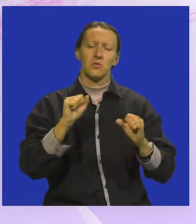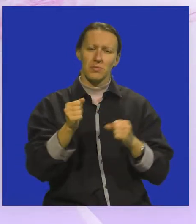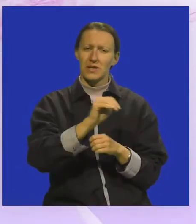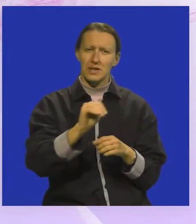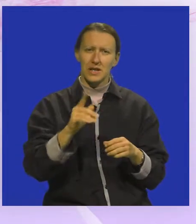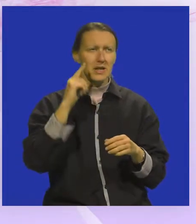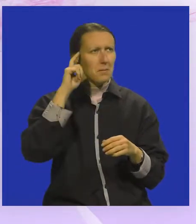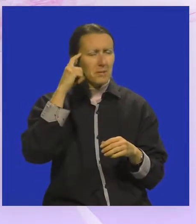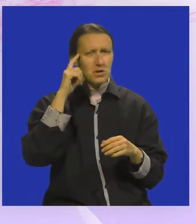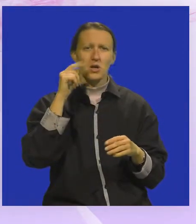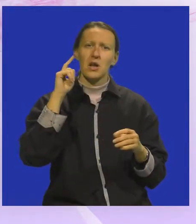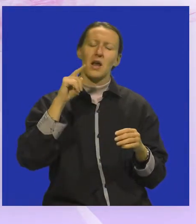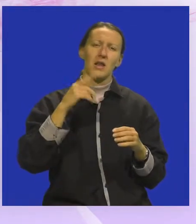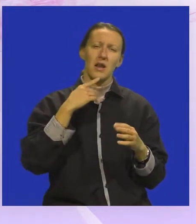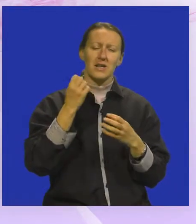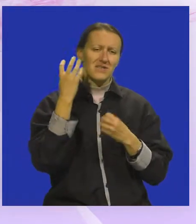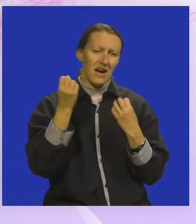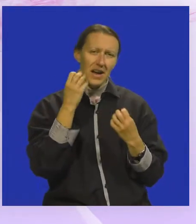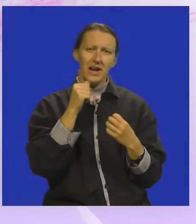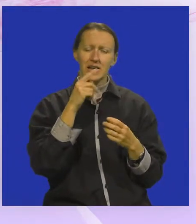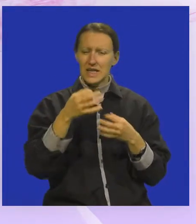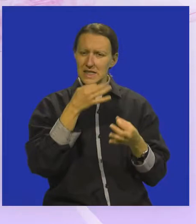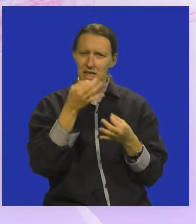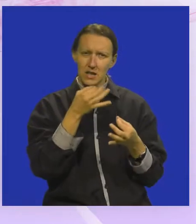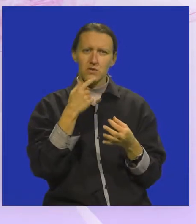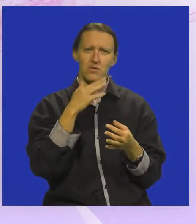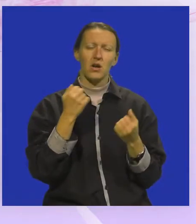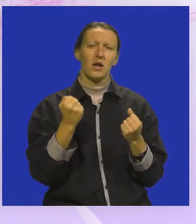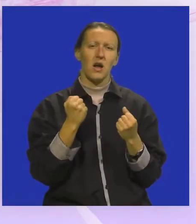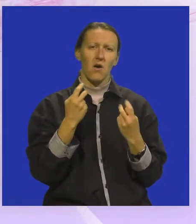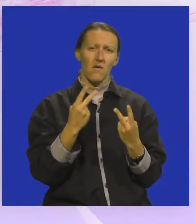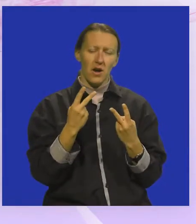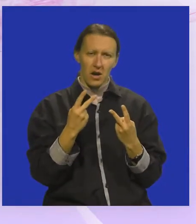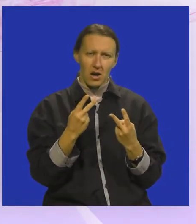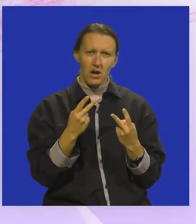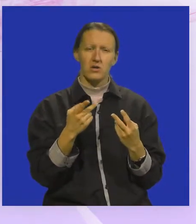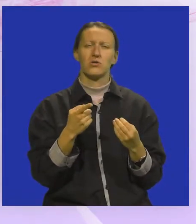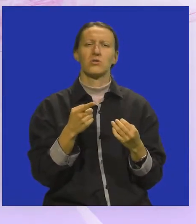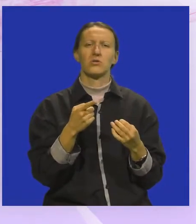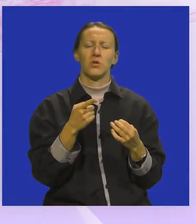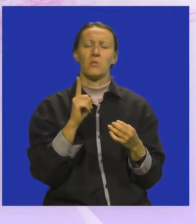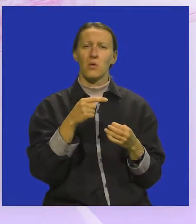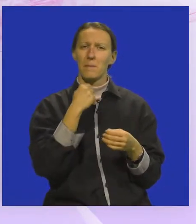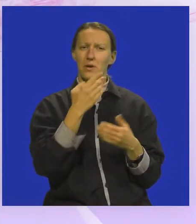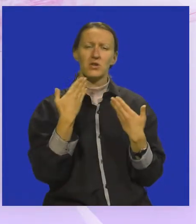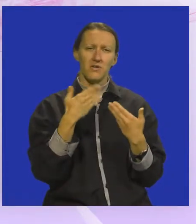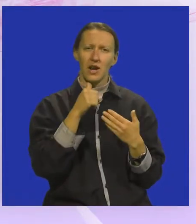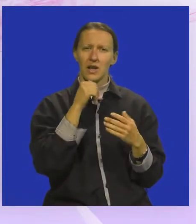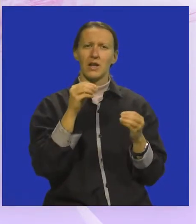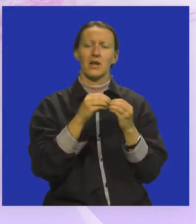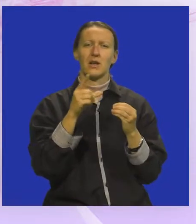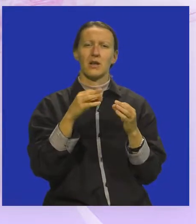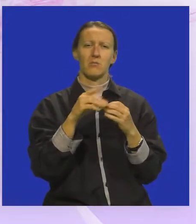djecu na razmišljanje, na promišljanje, na stvaranje i na istraživanje, što je izuzetno važno. Moram reći hvala i Petri